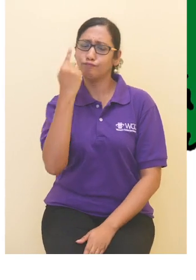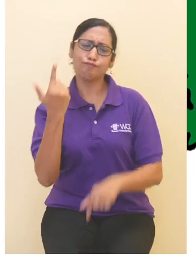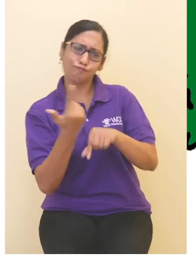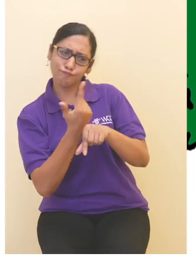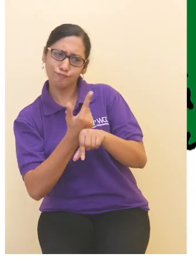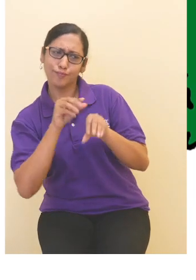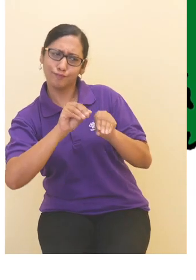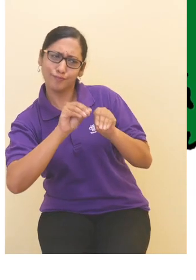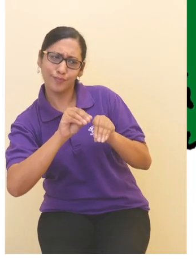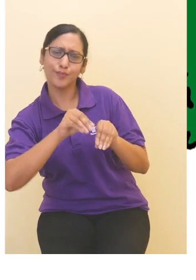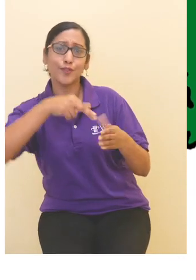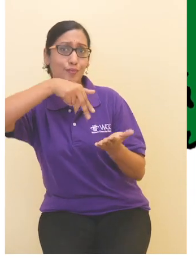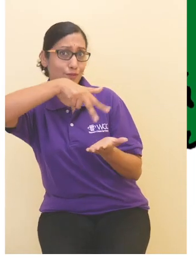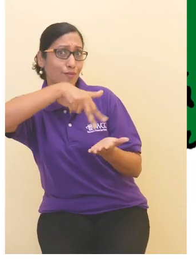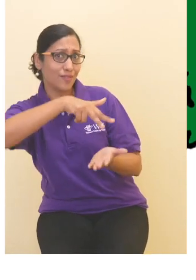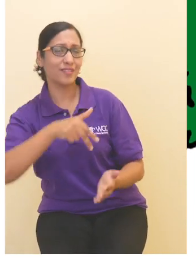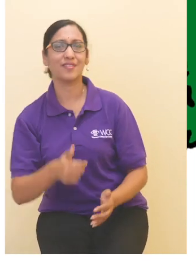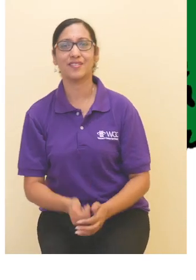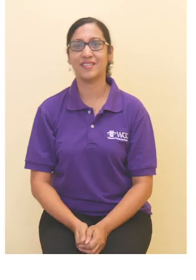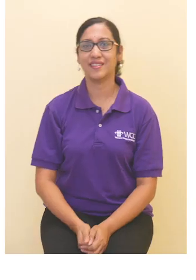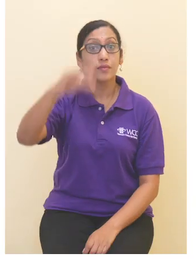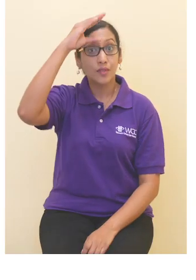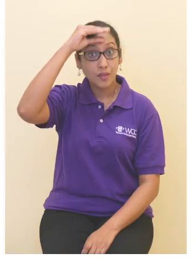Mereka menganggap Hakim sebagai abang.